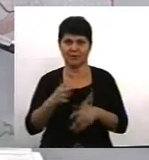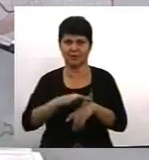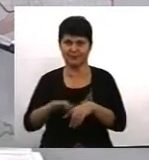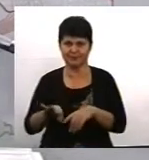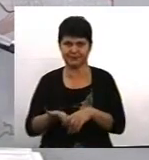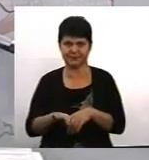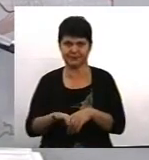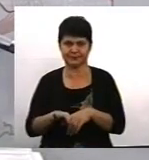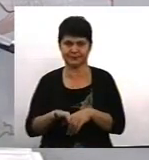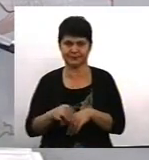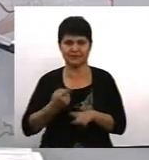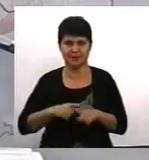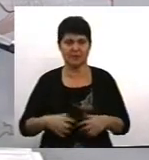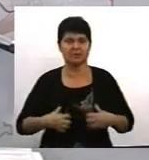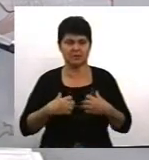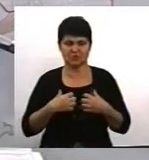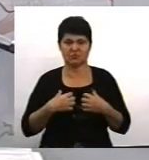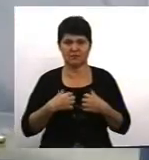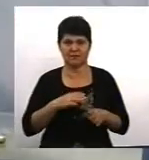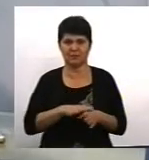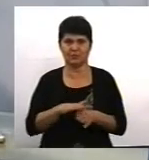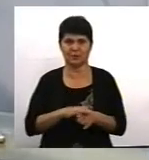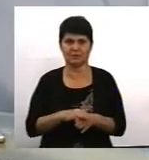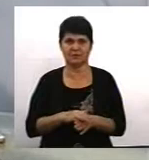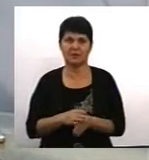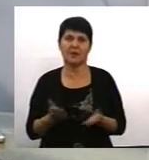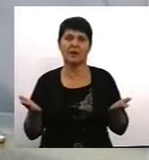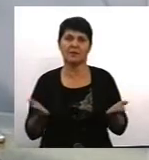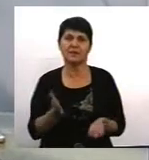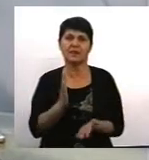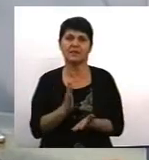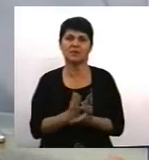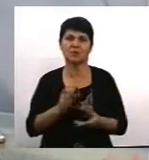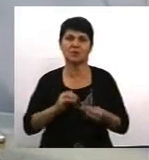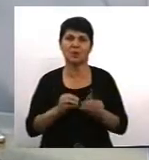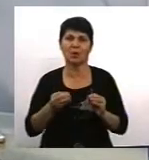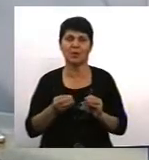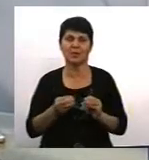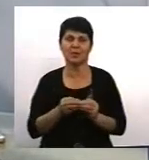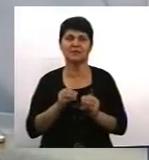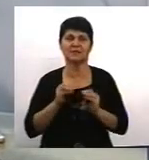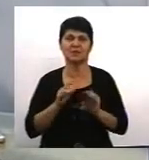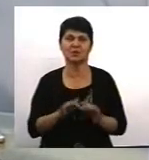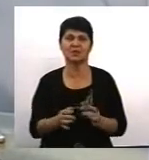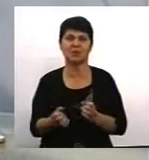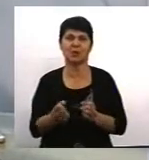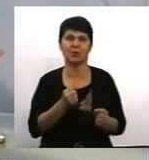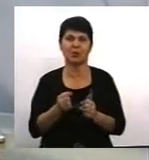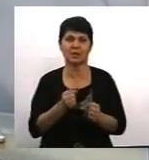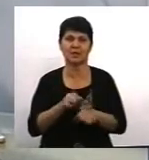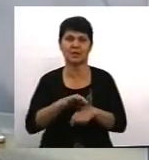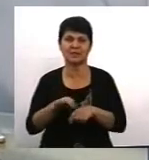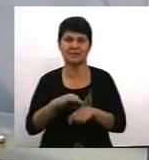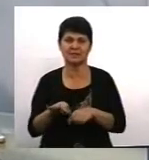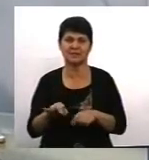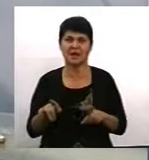страшні речі відбуваються. А які існують проблеми в процесі боротьби із насильством? От окресліть чітко